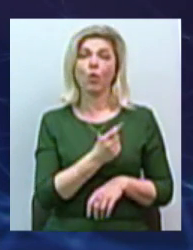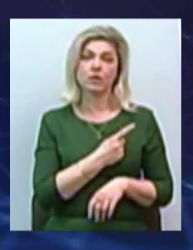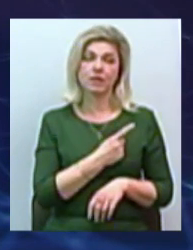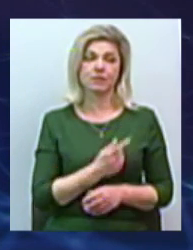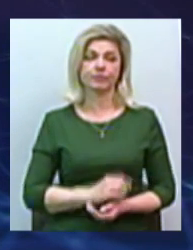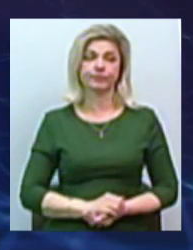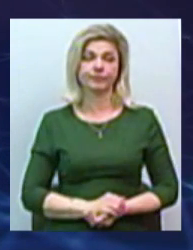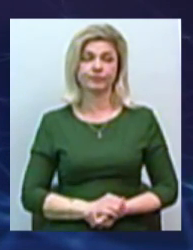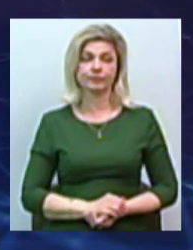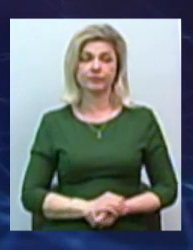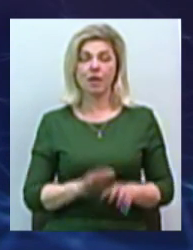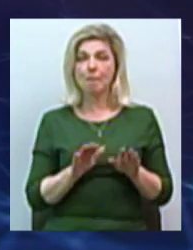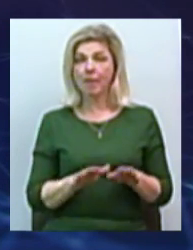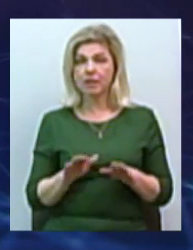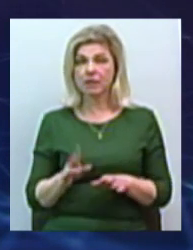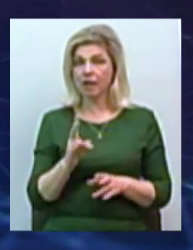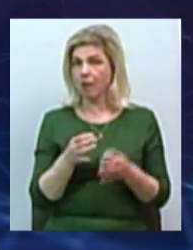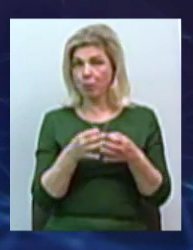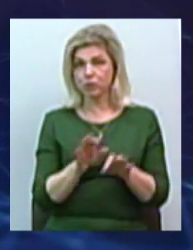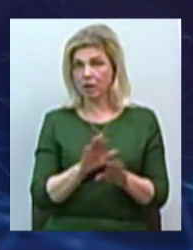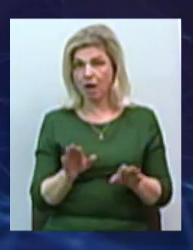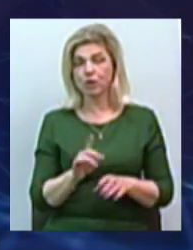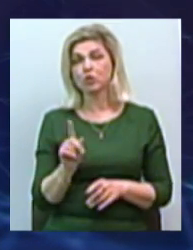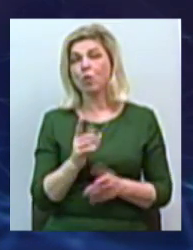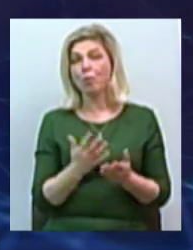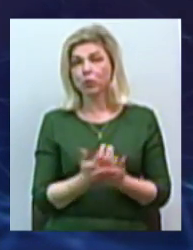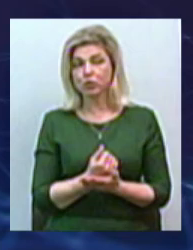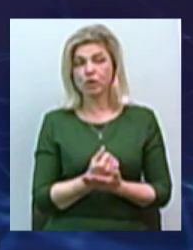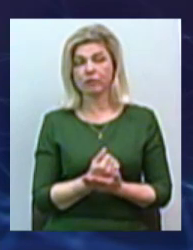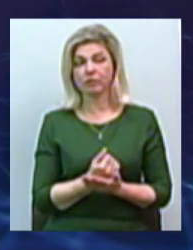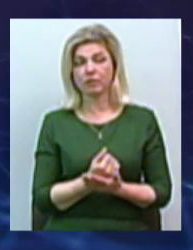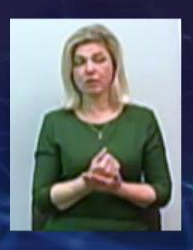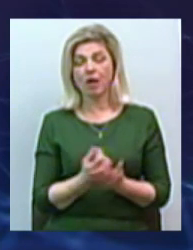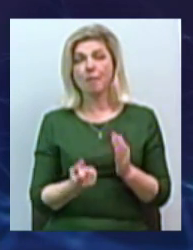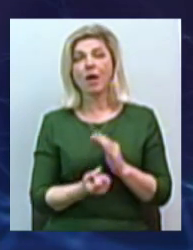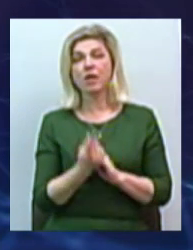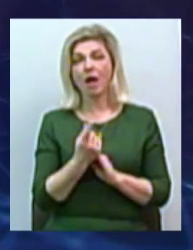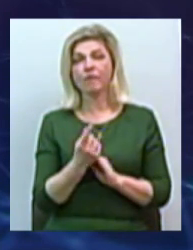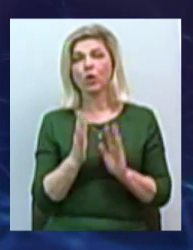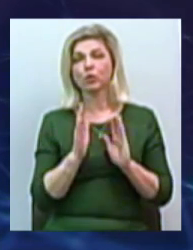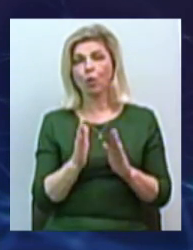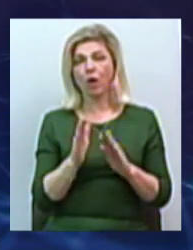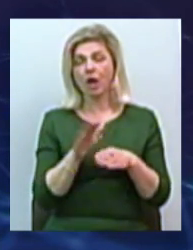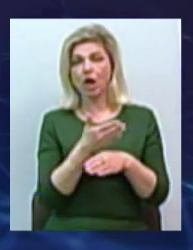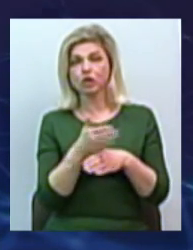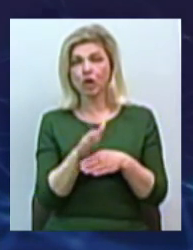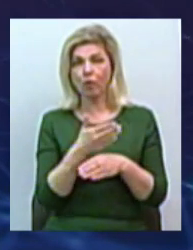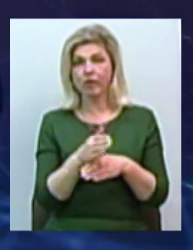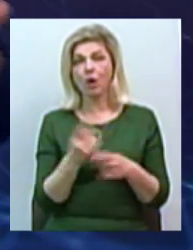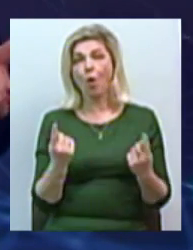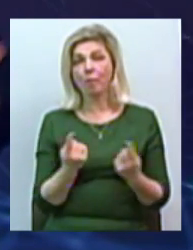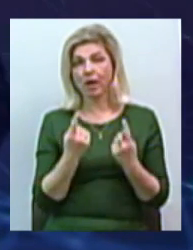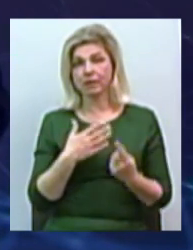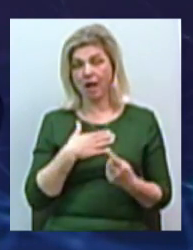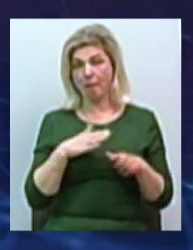місцевих не пускатимуть? Так в тому-то і дело, що виходить, що появиться определенне ранжування. Ведь обыкновенний